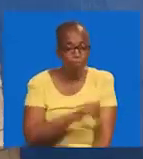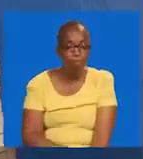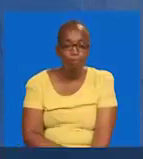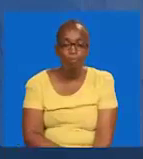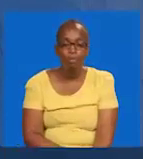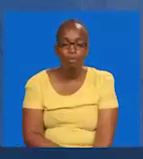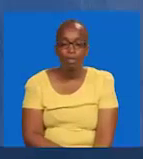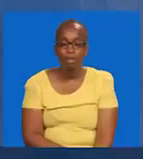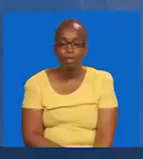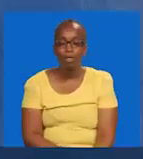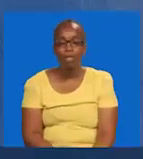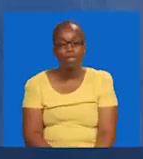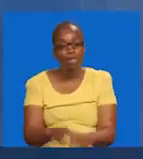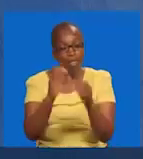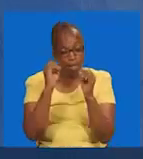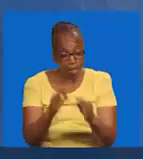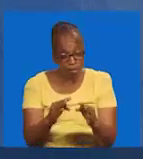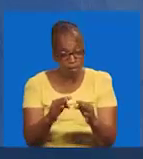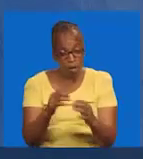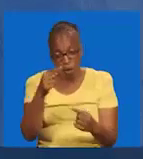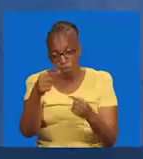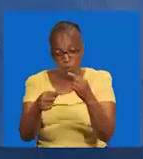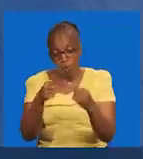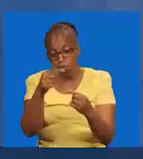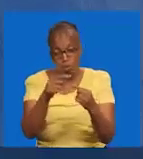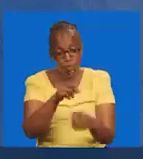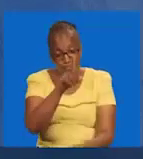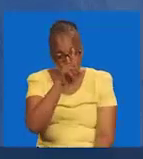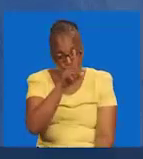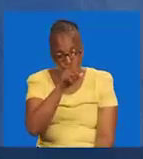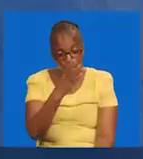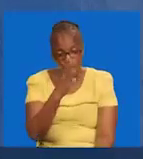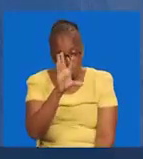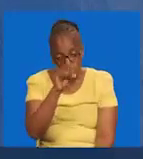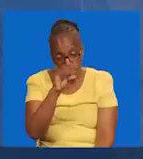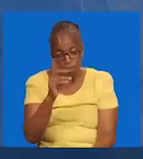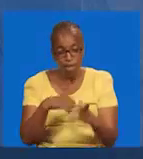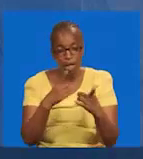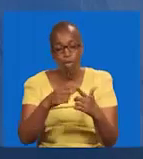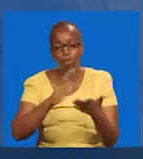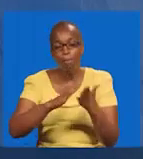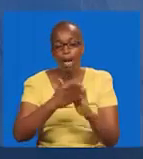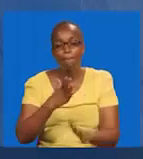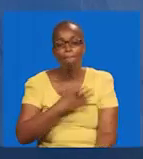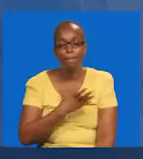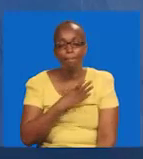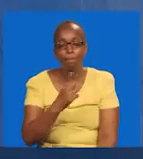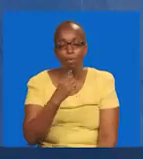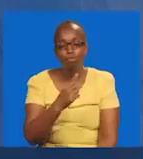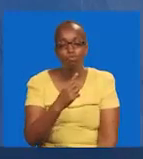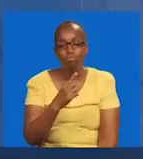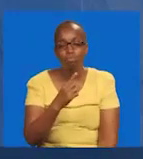Nyamatha. Mta kapo ongea hivo. Tutakuwa watu ambao awaminiki.